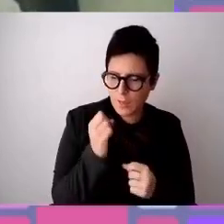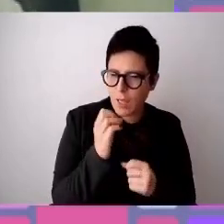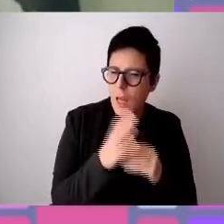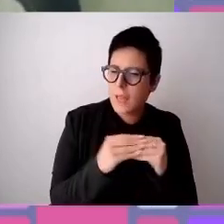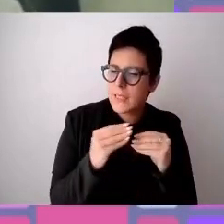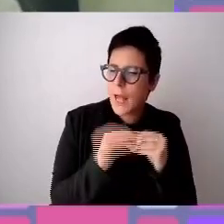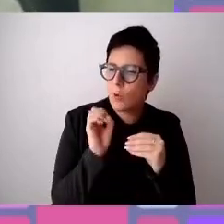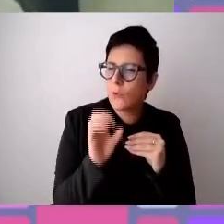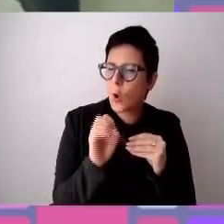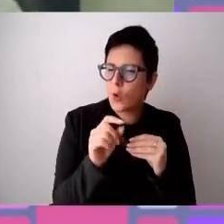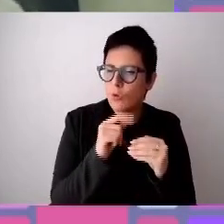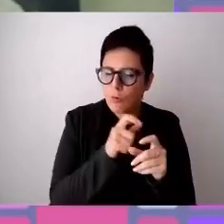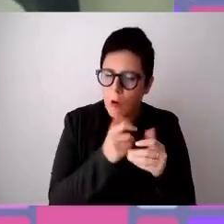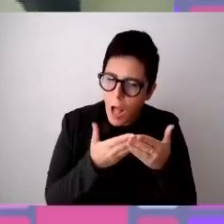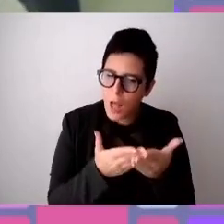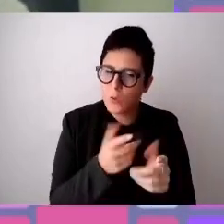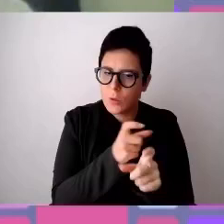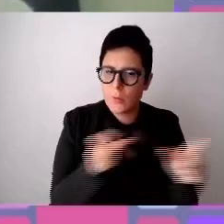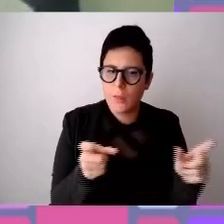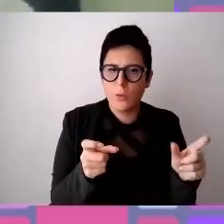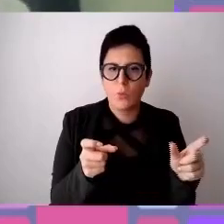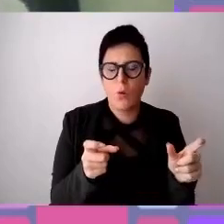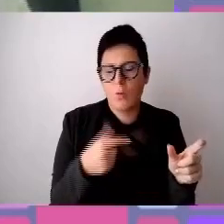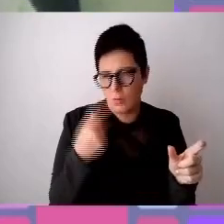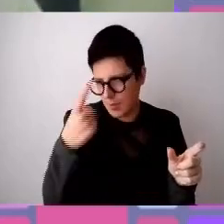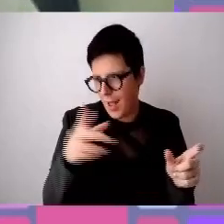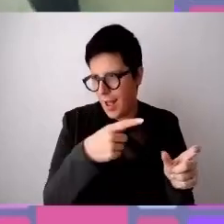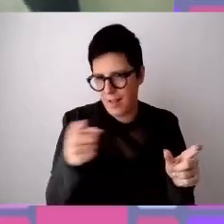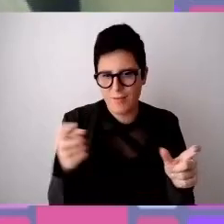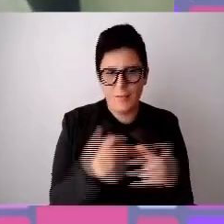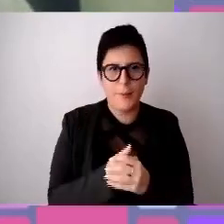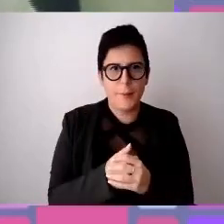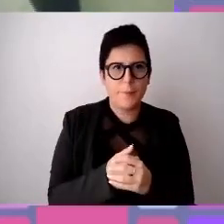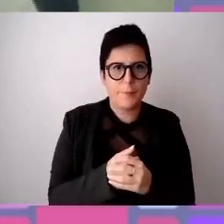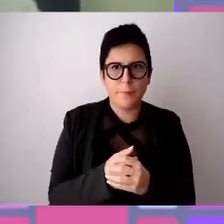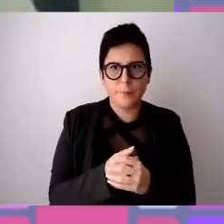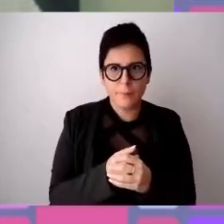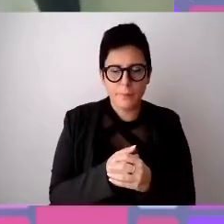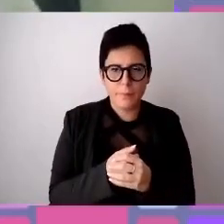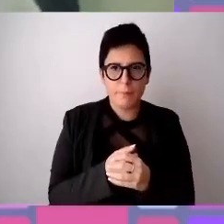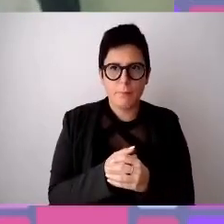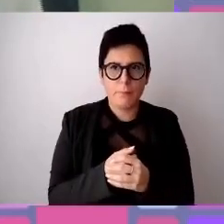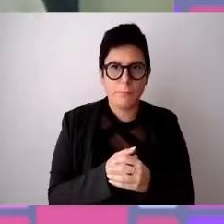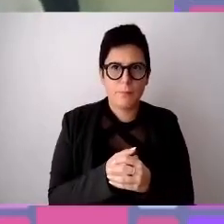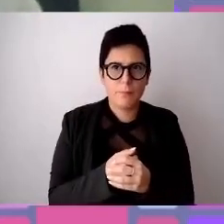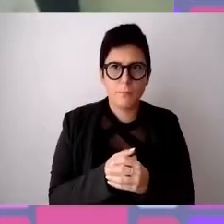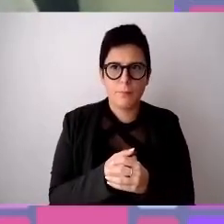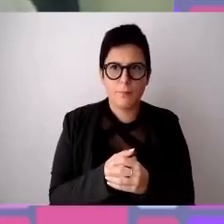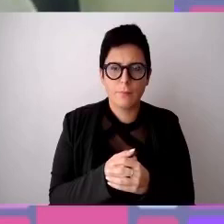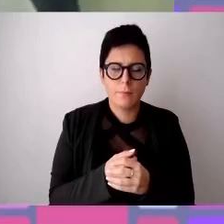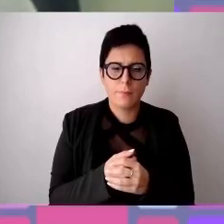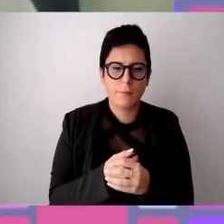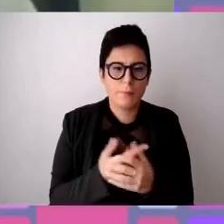diversa come molti di voi sapranno. Quindi benvenga questa